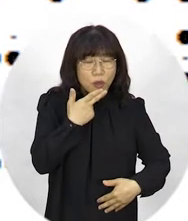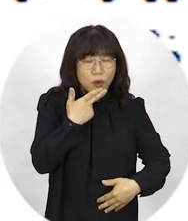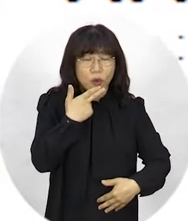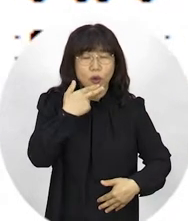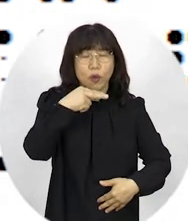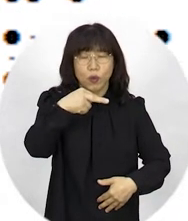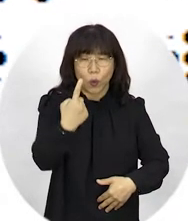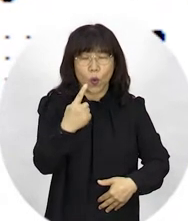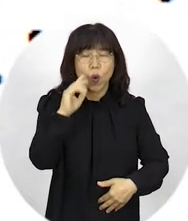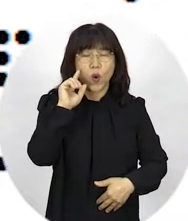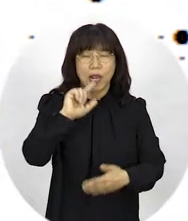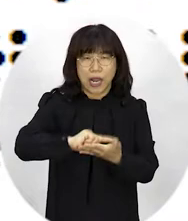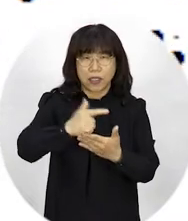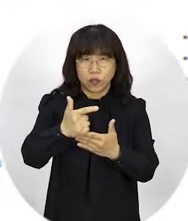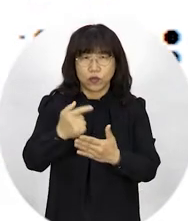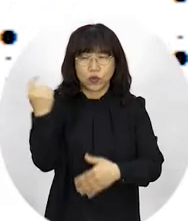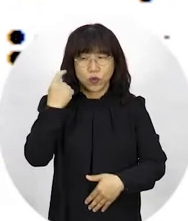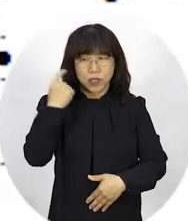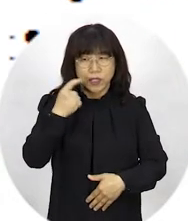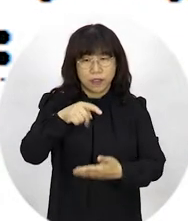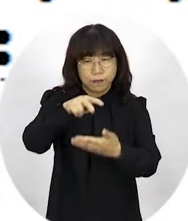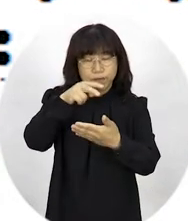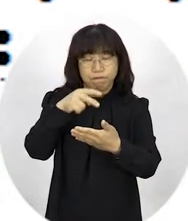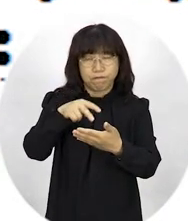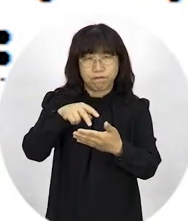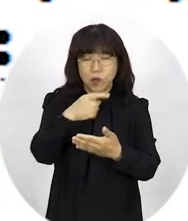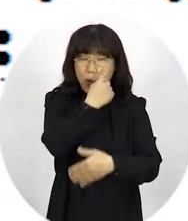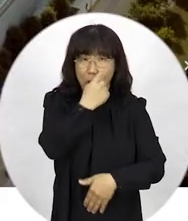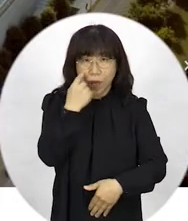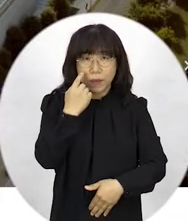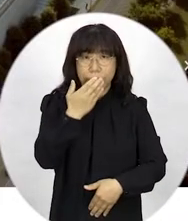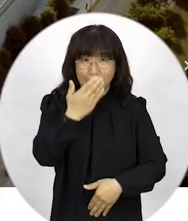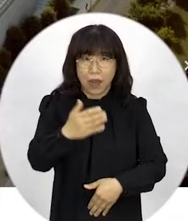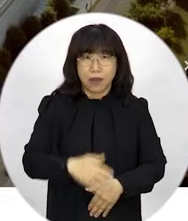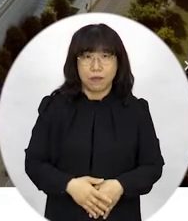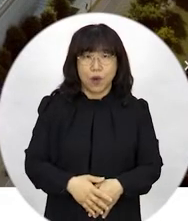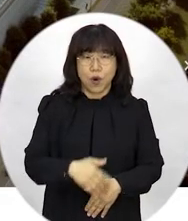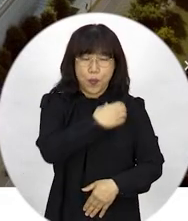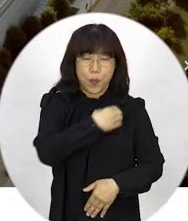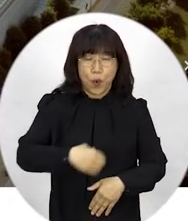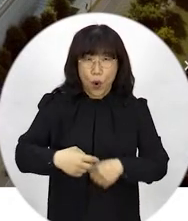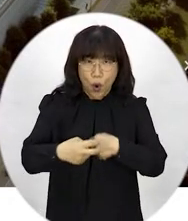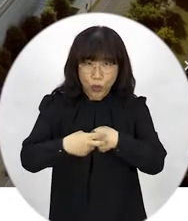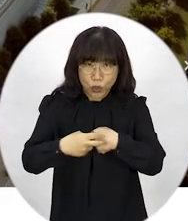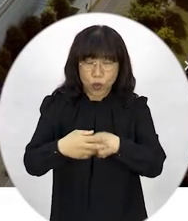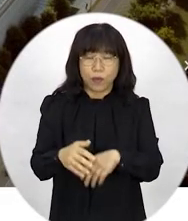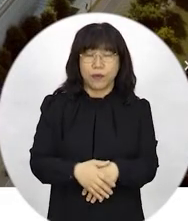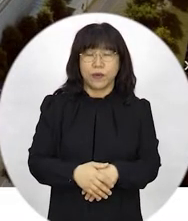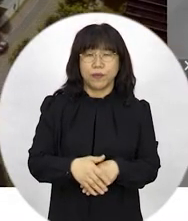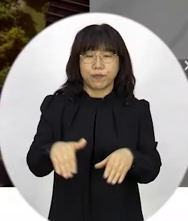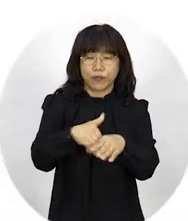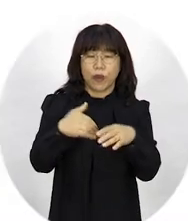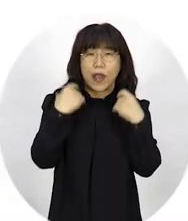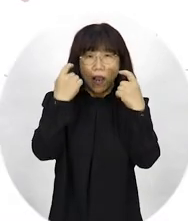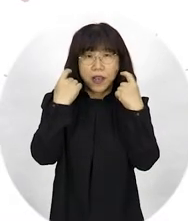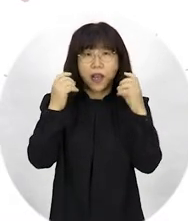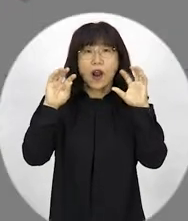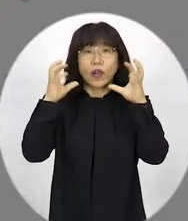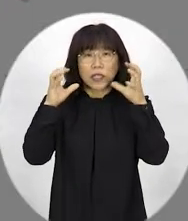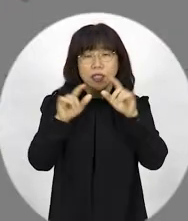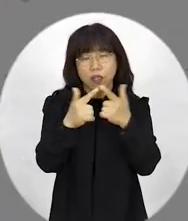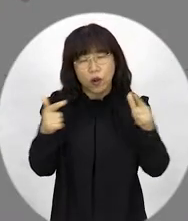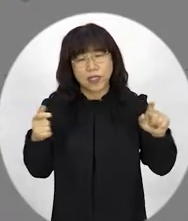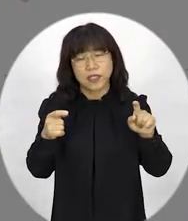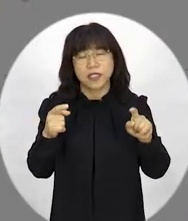시각장애인도 강서구 소식을 보다 편리하게 접할 수 있습니다. 또 보건소, 문화관광, 어린이 통합